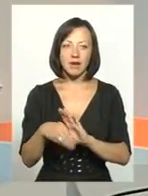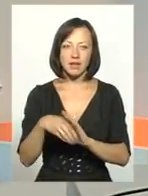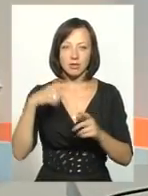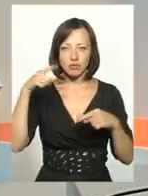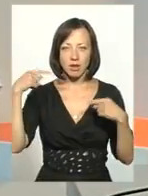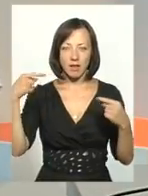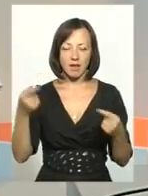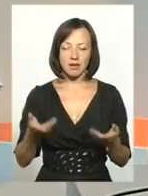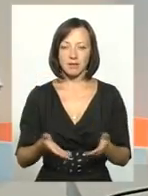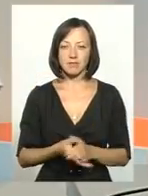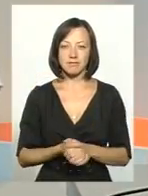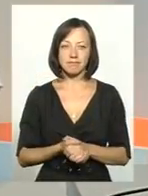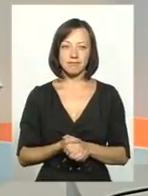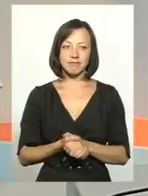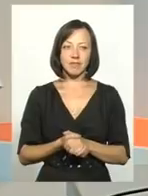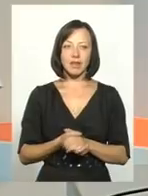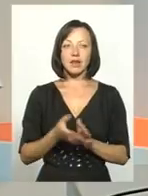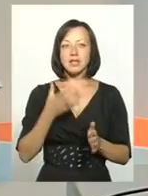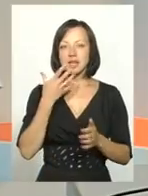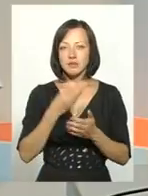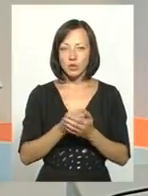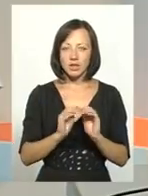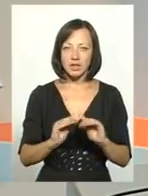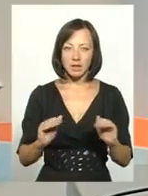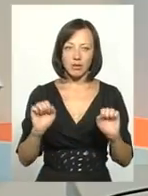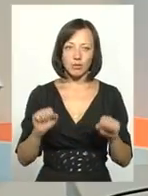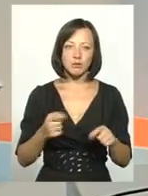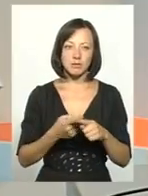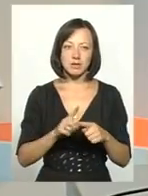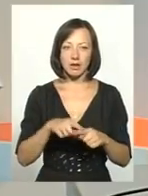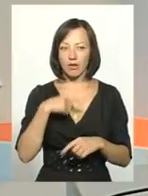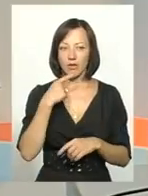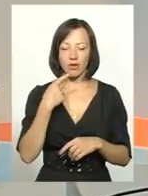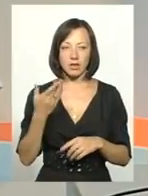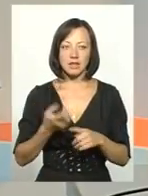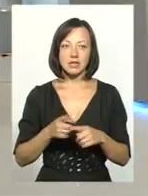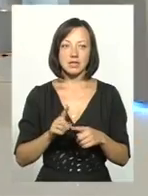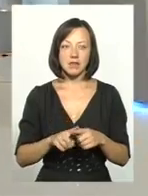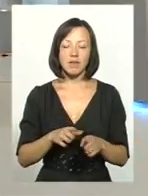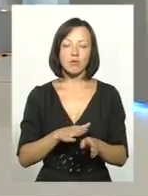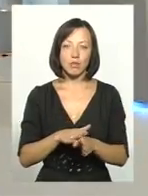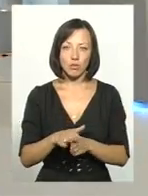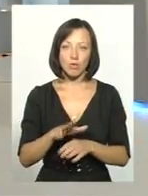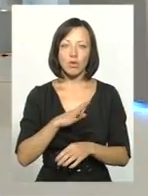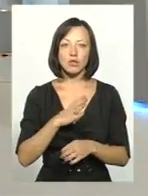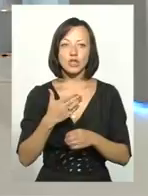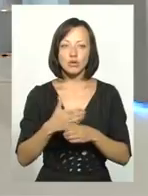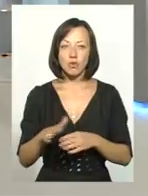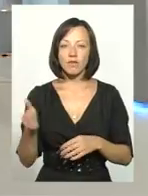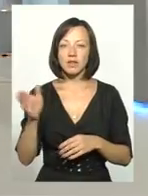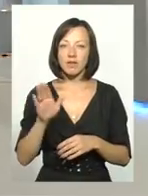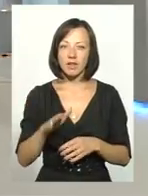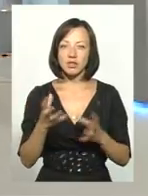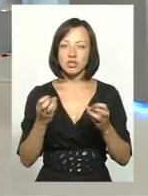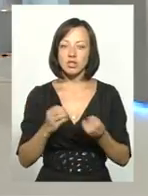шалені. Буквально за своїх дітей ми можемо це говорити. Це відбулося. Ну, частково, давайте, вона